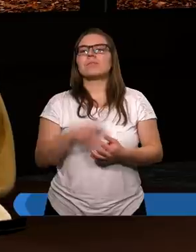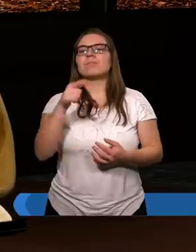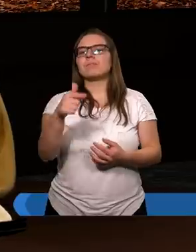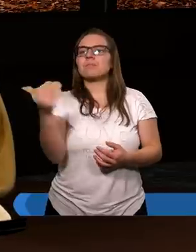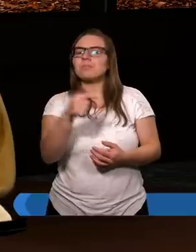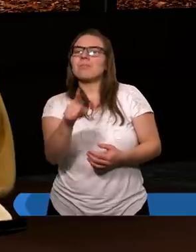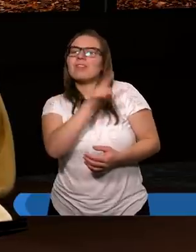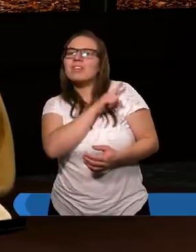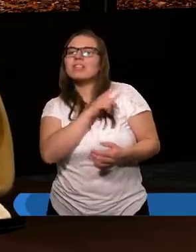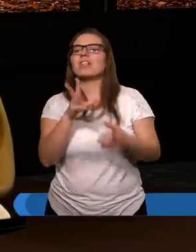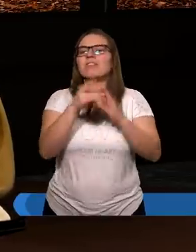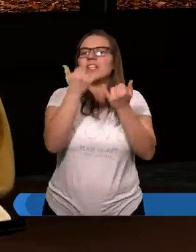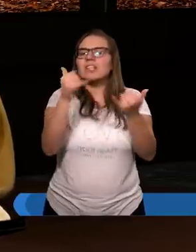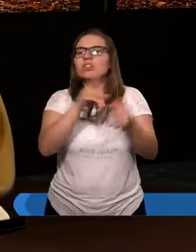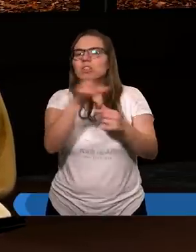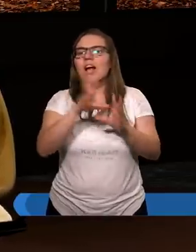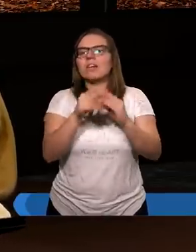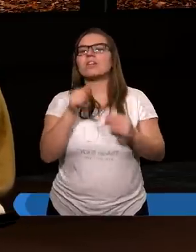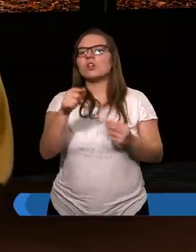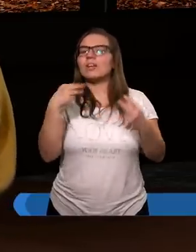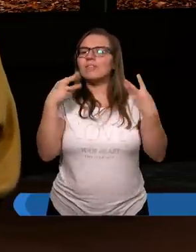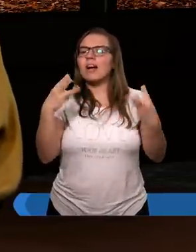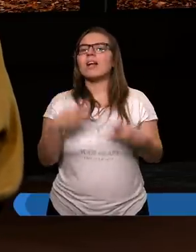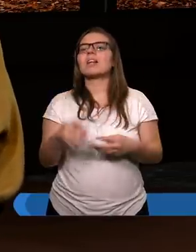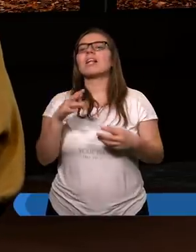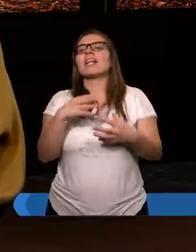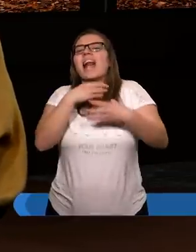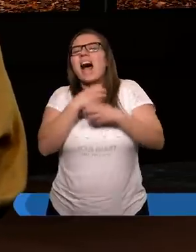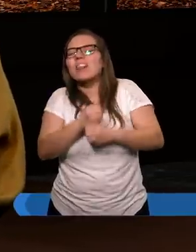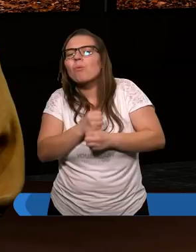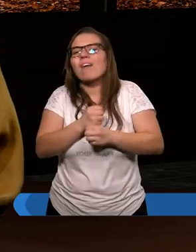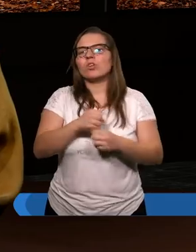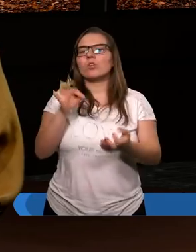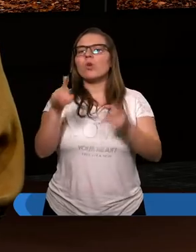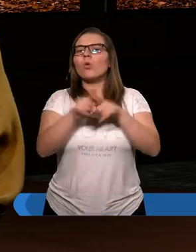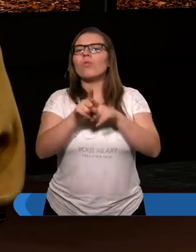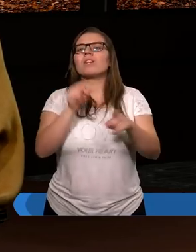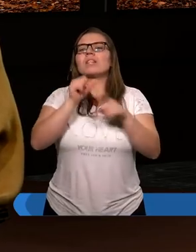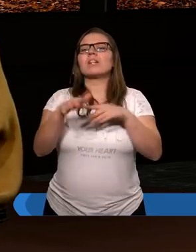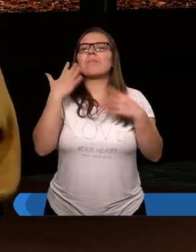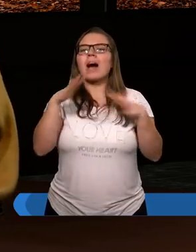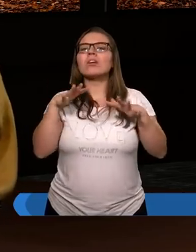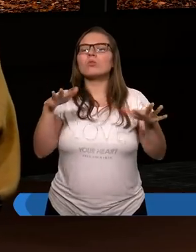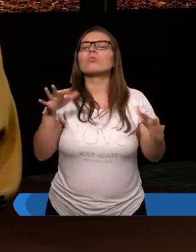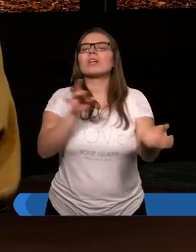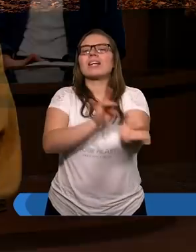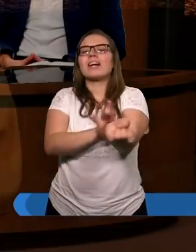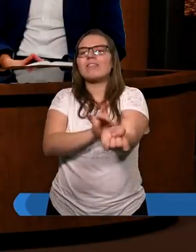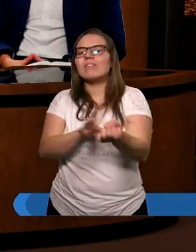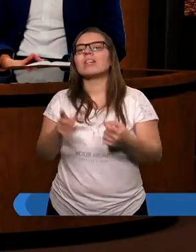ustrzegać i nie jeść krwi. I zadławiony. W zadławionym również jest bardzo dużo krwi.